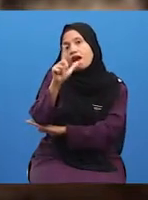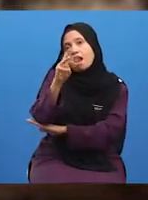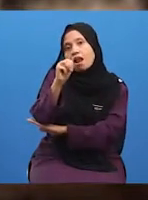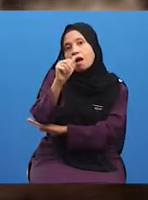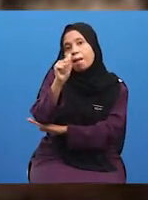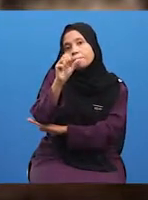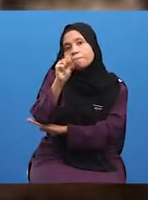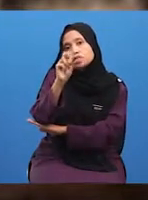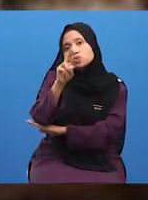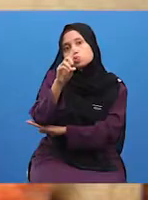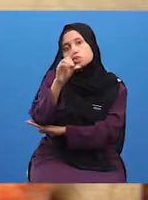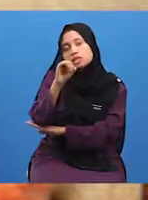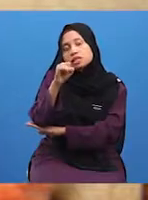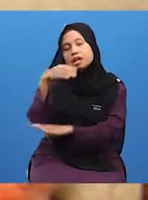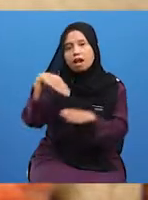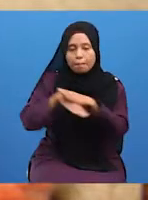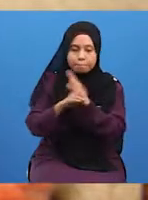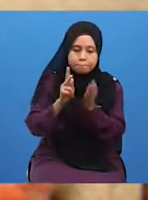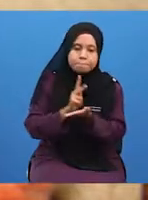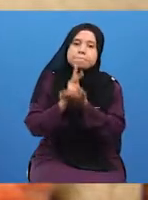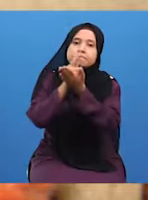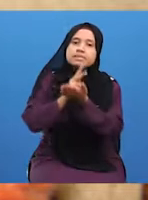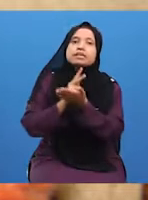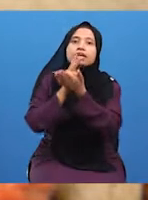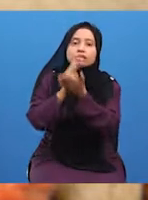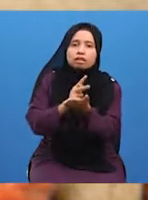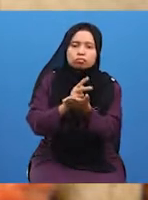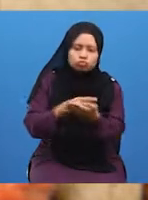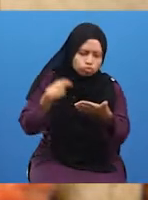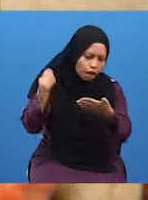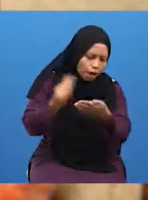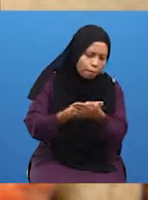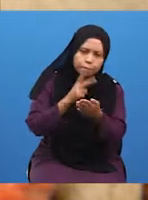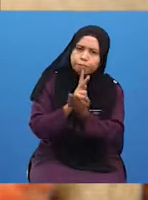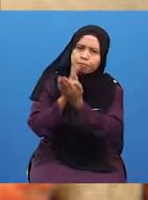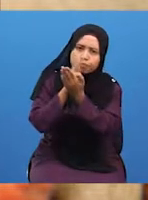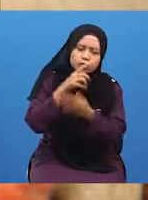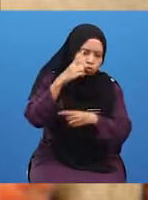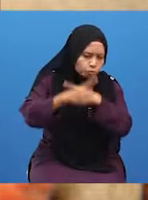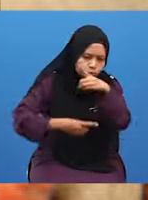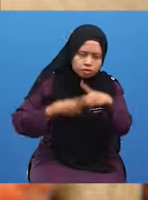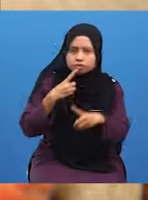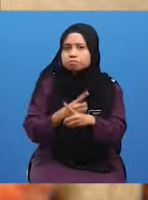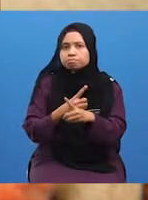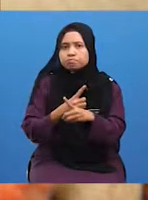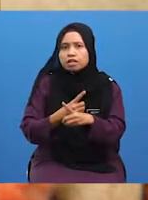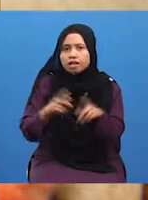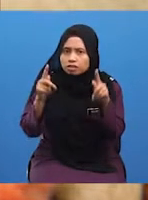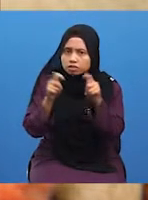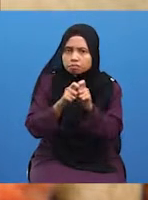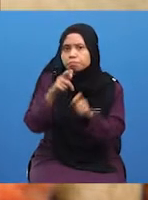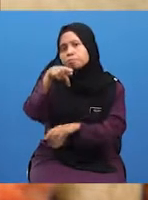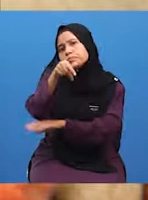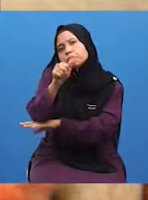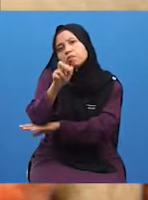dalam bidang pelayaran. Al-Masudi telah berlayar hampir ke seluruh dunia seperti